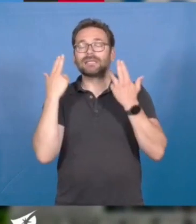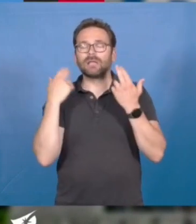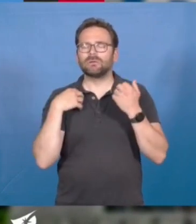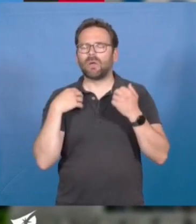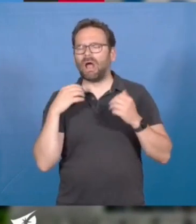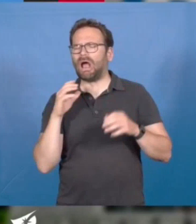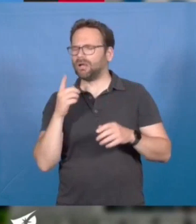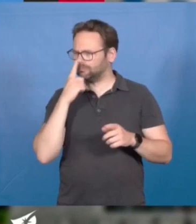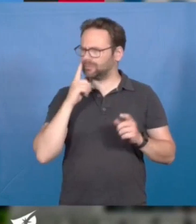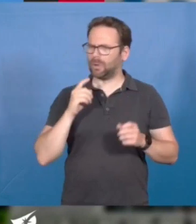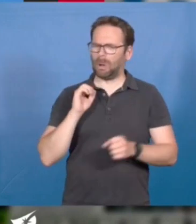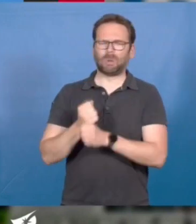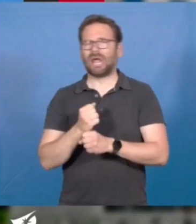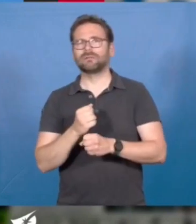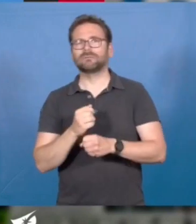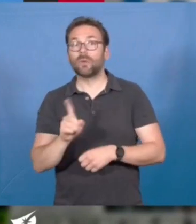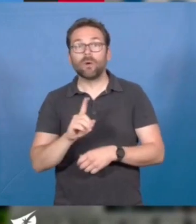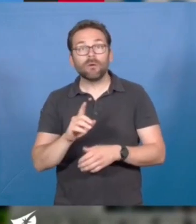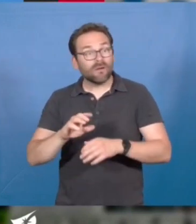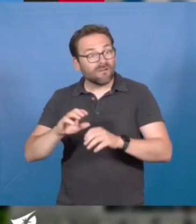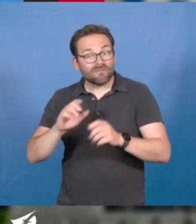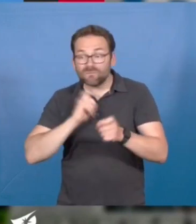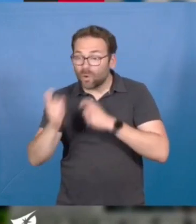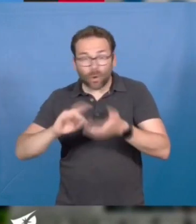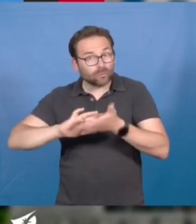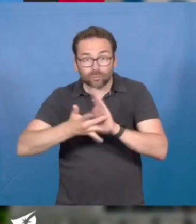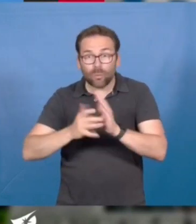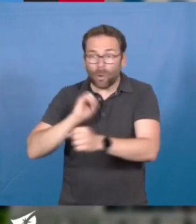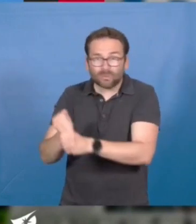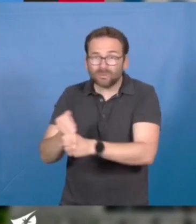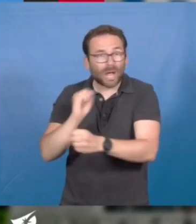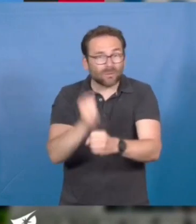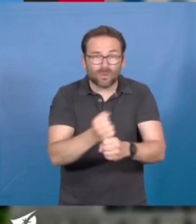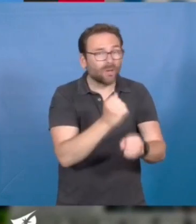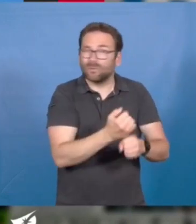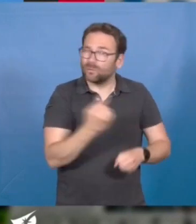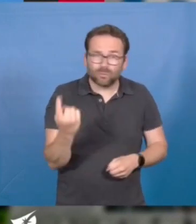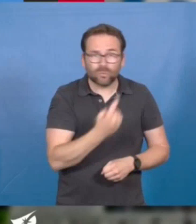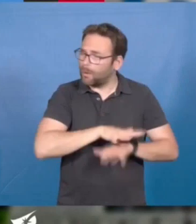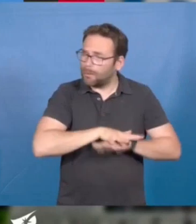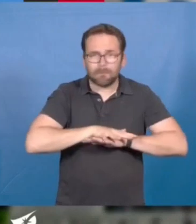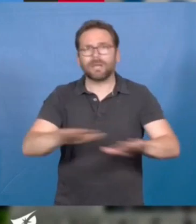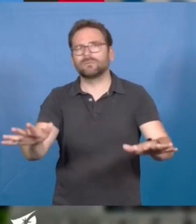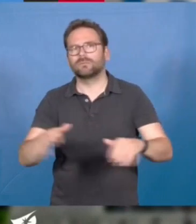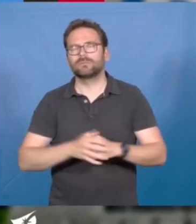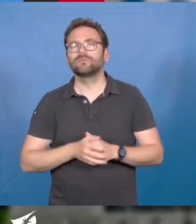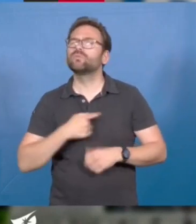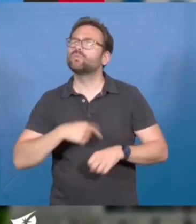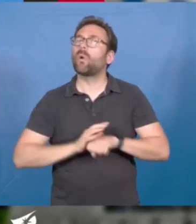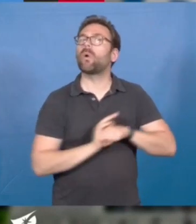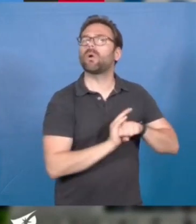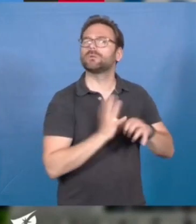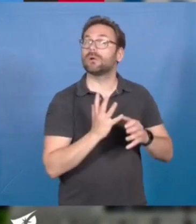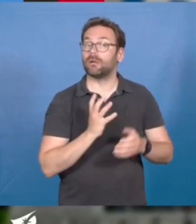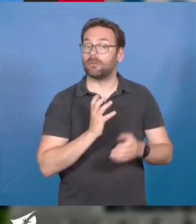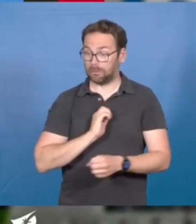de cette gauche qui condamne toutes les formes de violences, partout et tout le temps. Nous sommes de cette gauche qui condamne autant